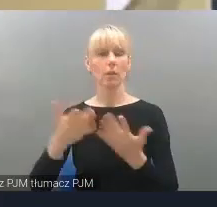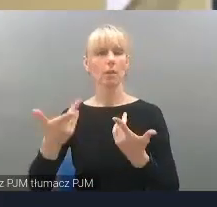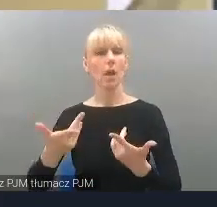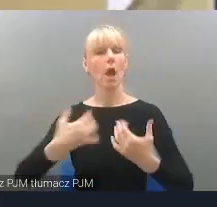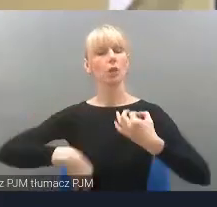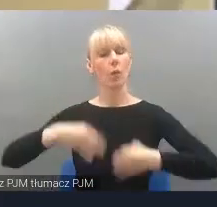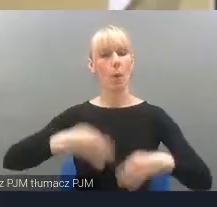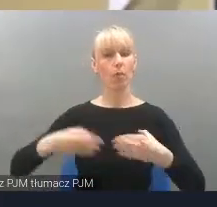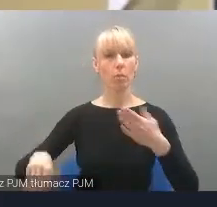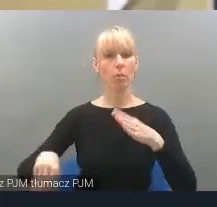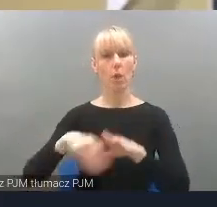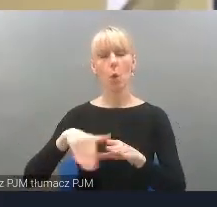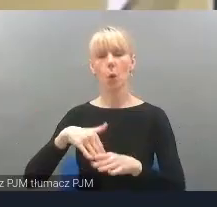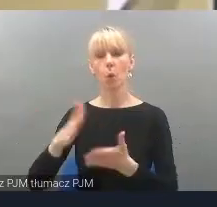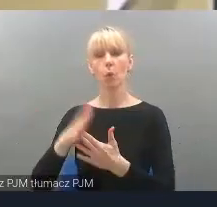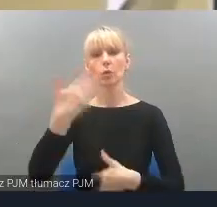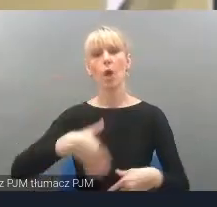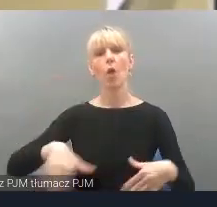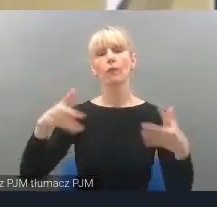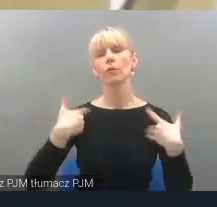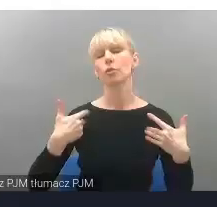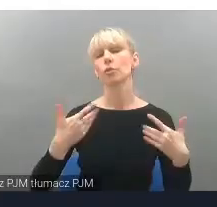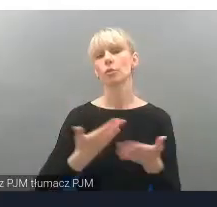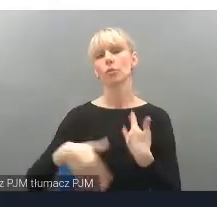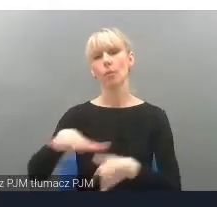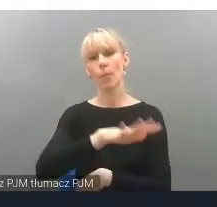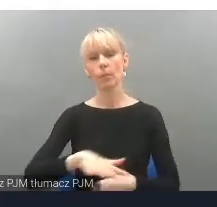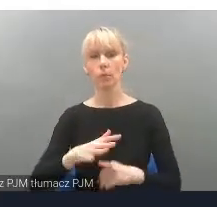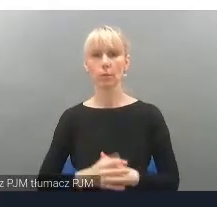społecznym i publicznym osobom o szczególnych potrzebach.